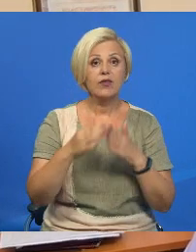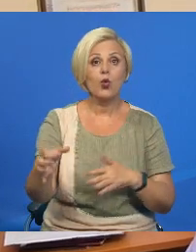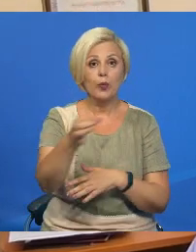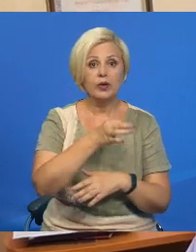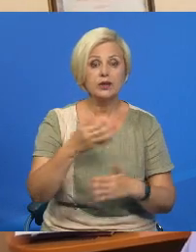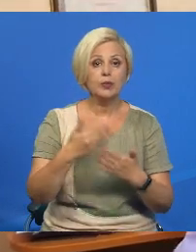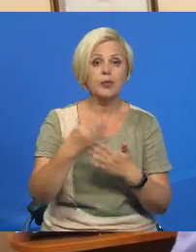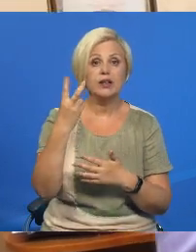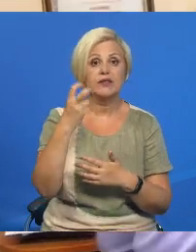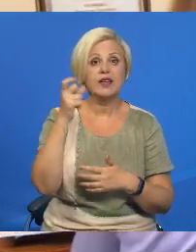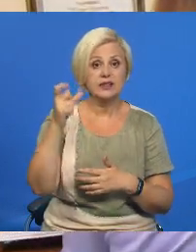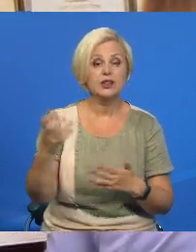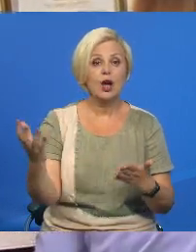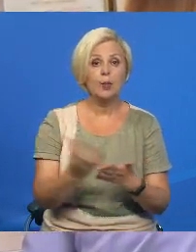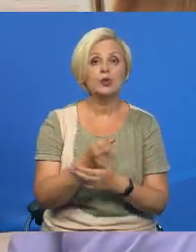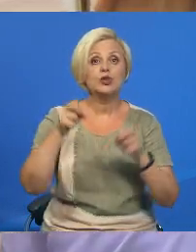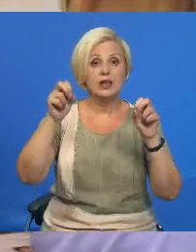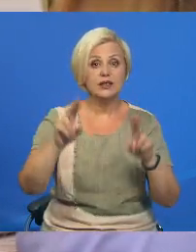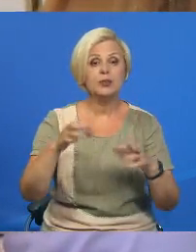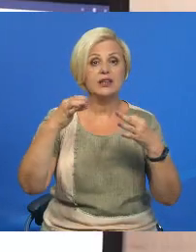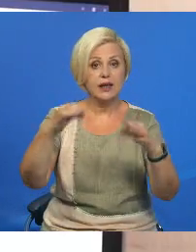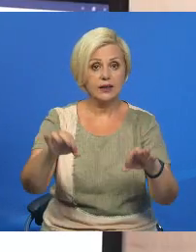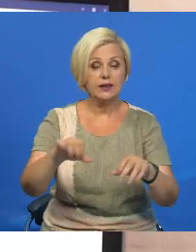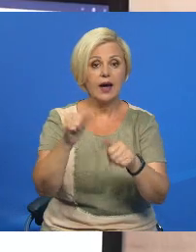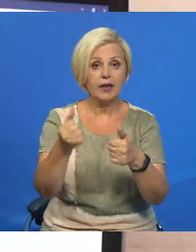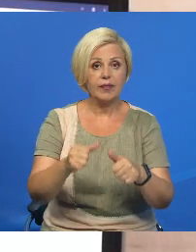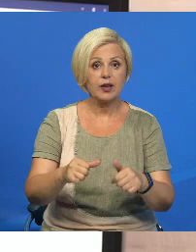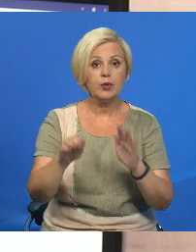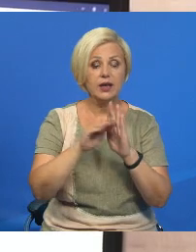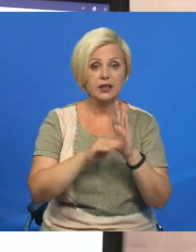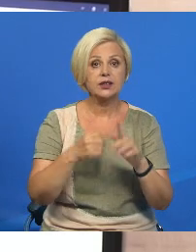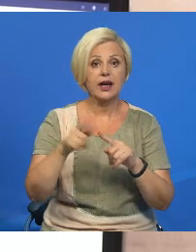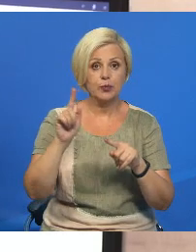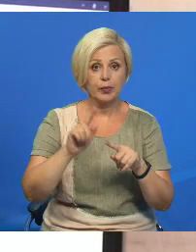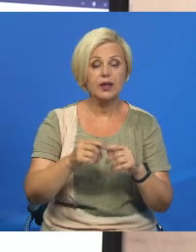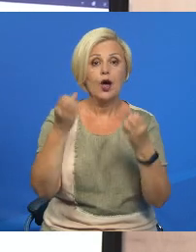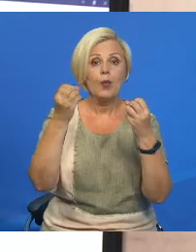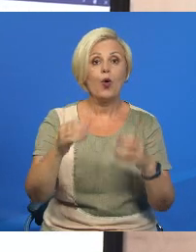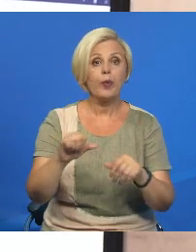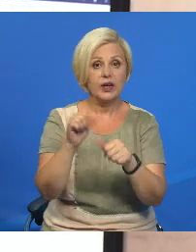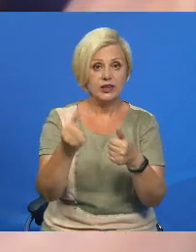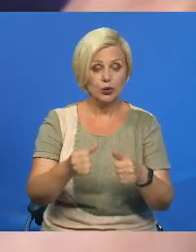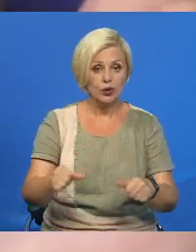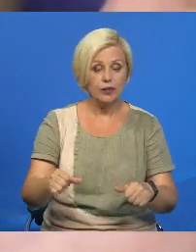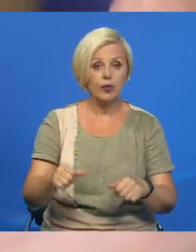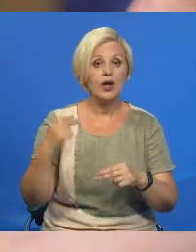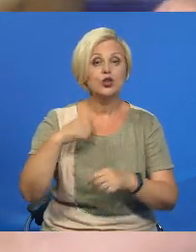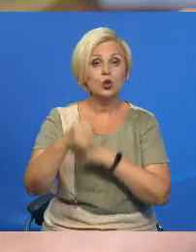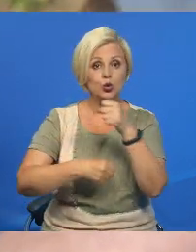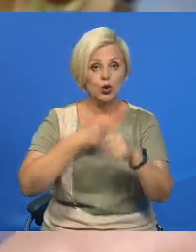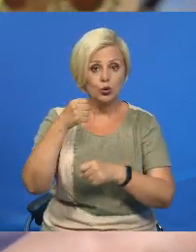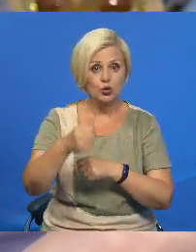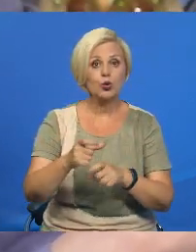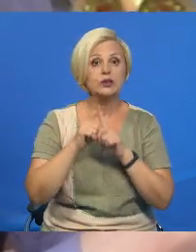области коля 200 человек отримали специальные дозволы. Оформление в штат при этом по спрошенной схеме. Официйное процелоткование в свою